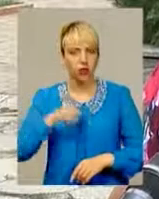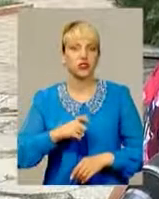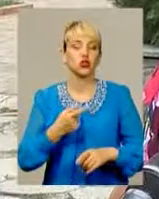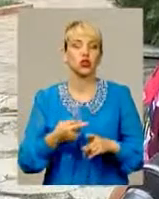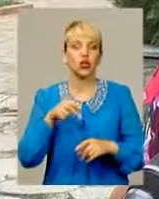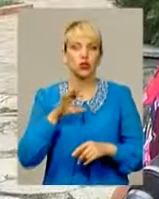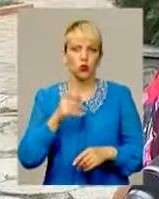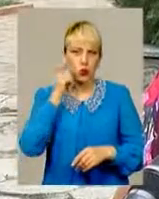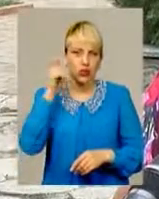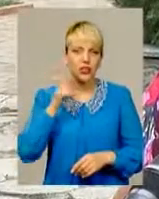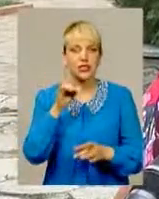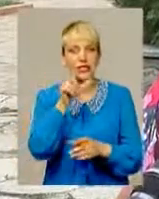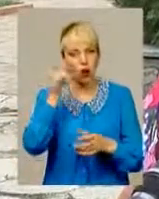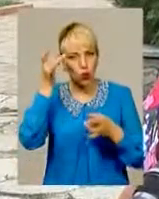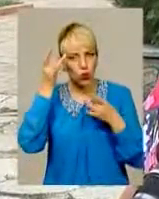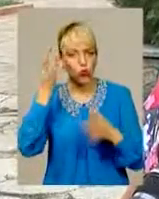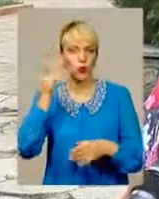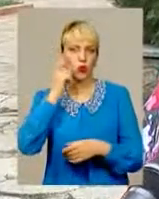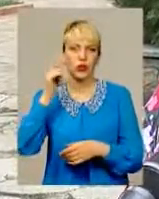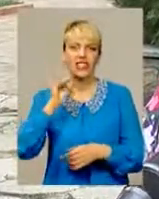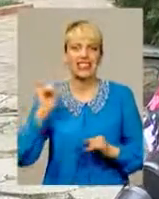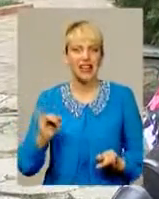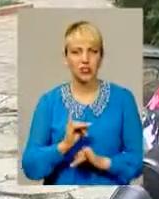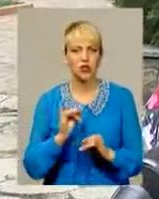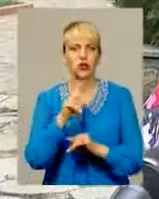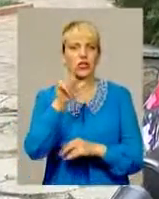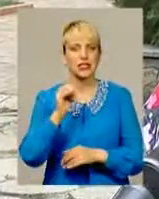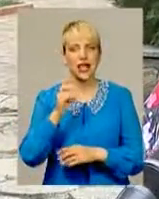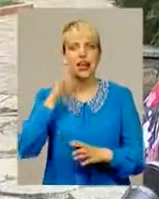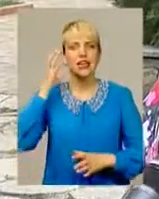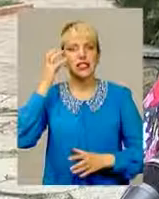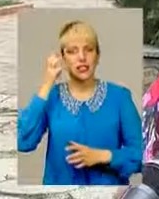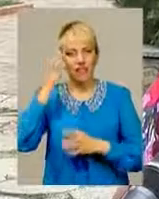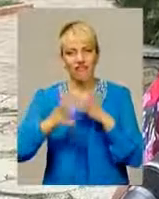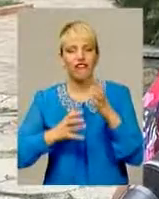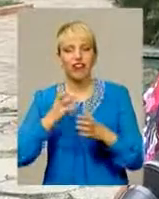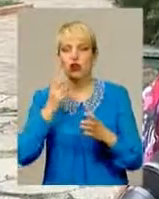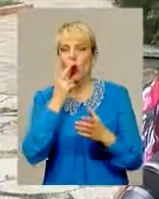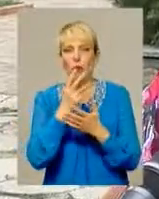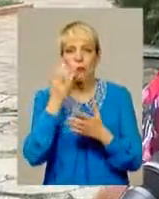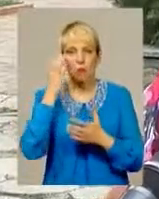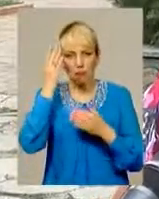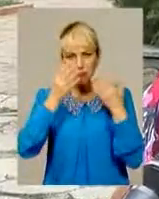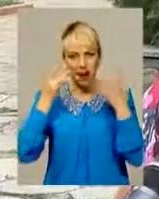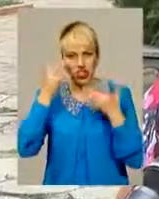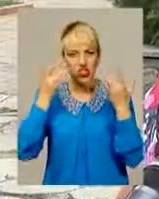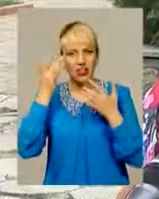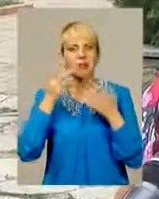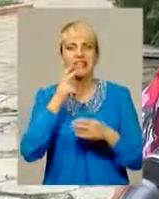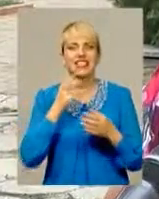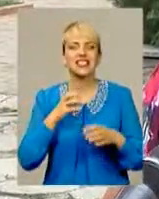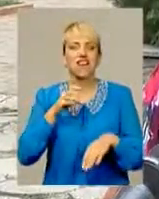тобто українську за культурою, українську за історією, українською за світобаченням і за світовідчуттям, за своєю